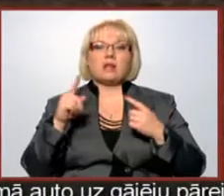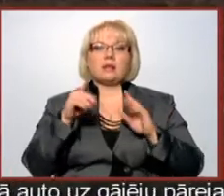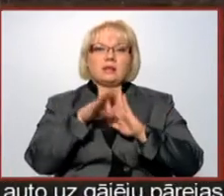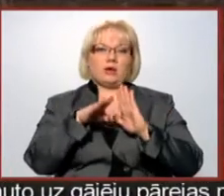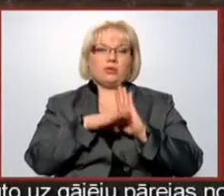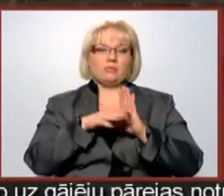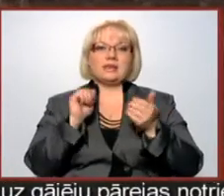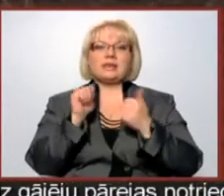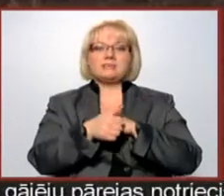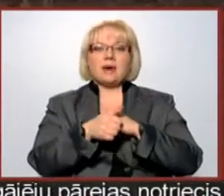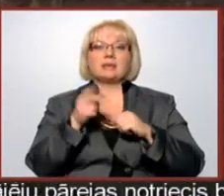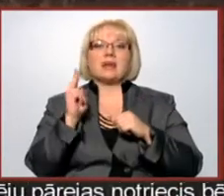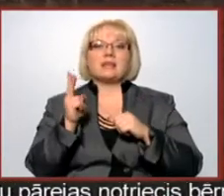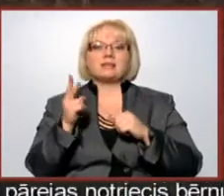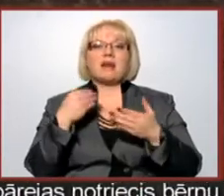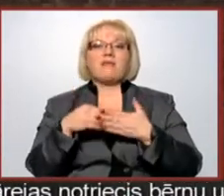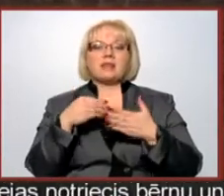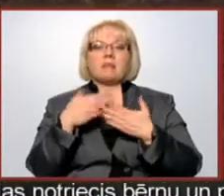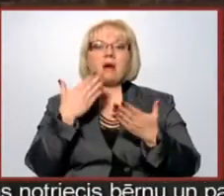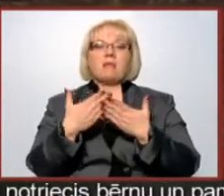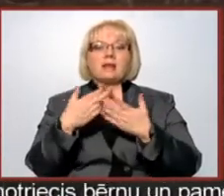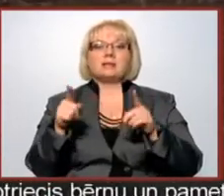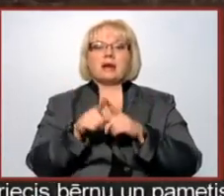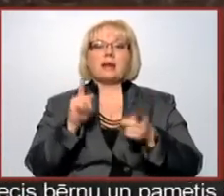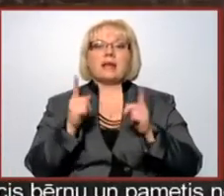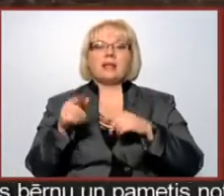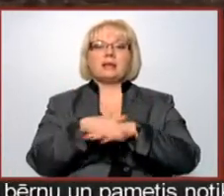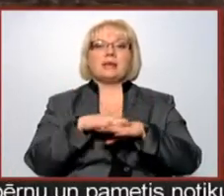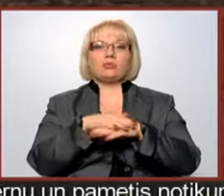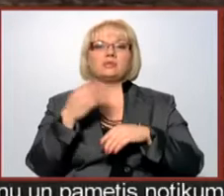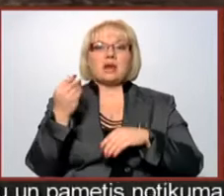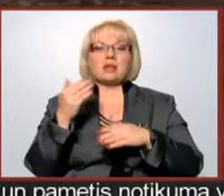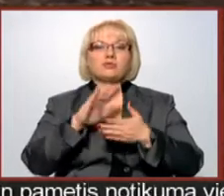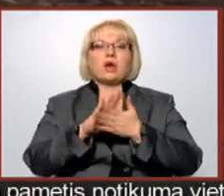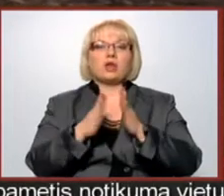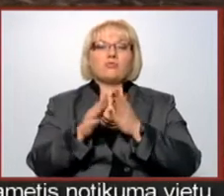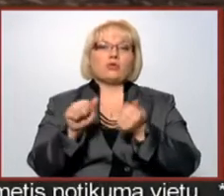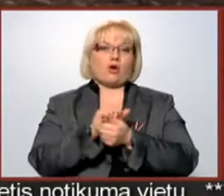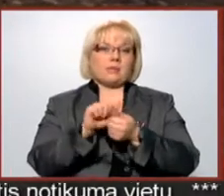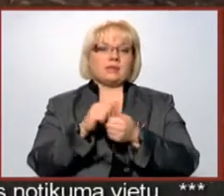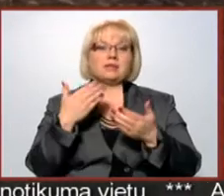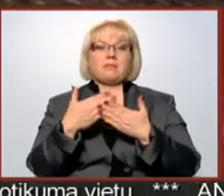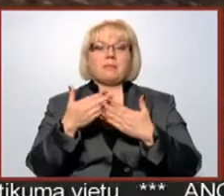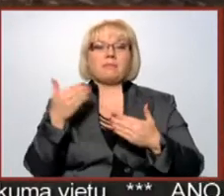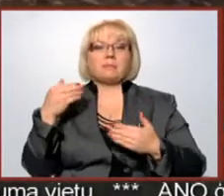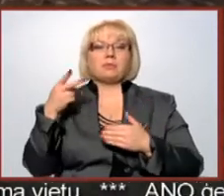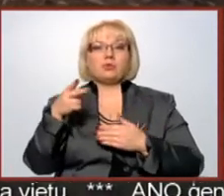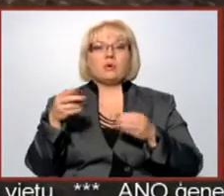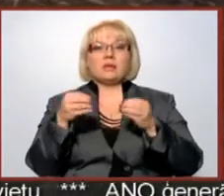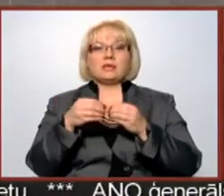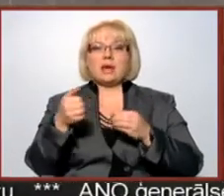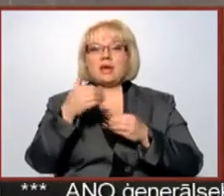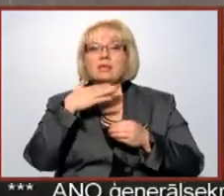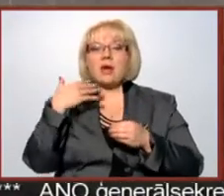Izmaiņas zemes kadastrālajā vērtība atspūguļosies arī reālās tirgus cenās un darījumu dokumentos. Ja pirms 2010. gada